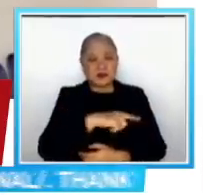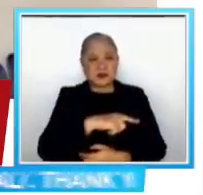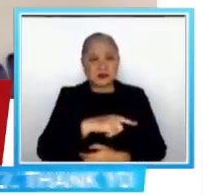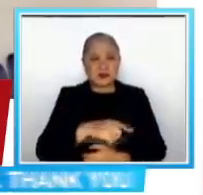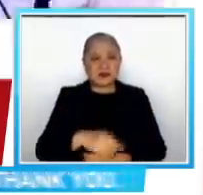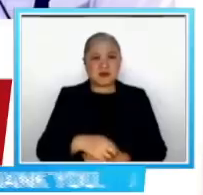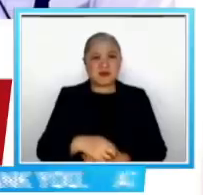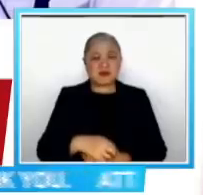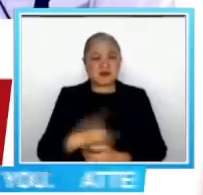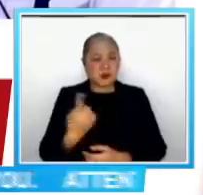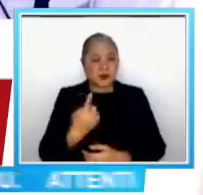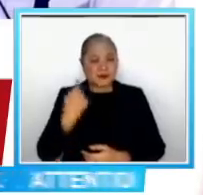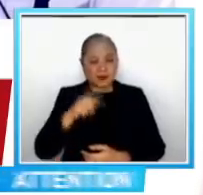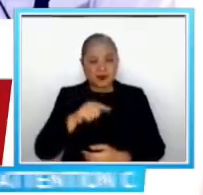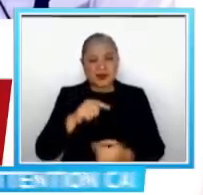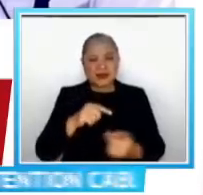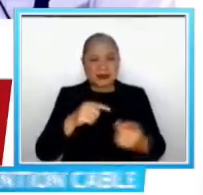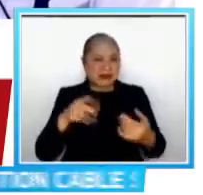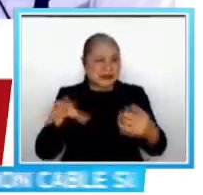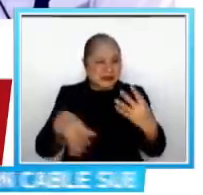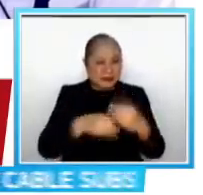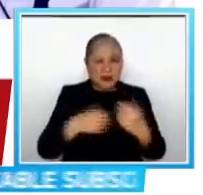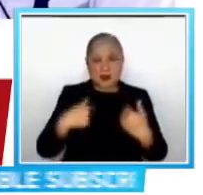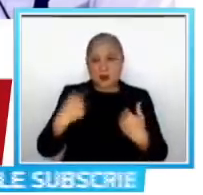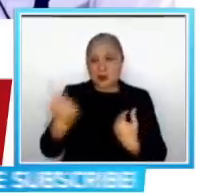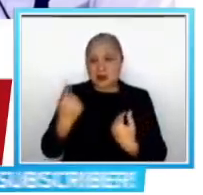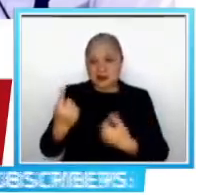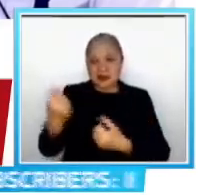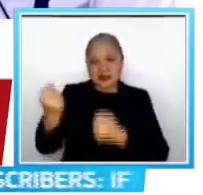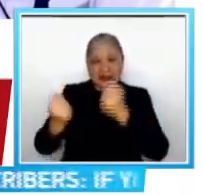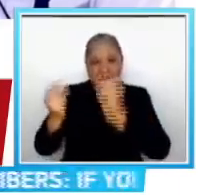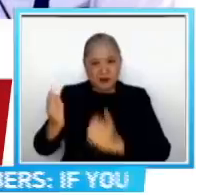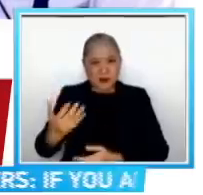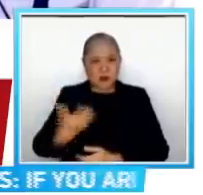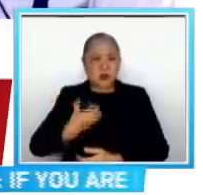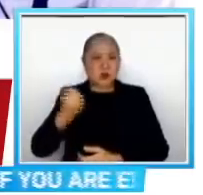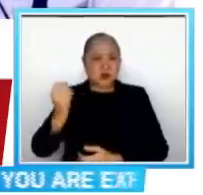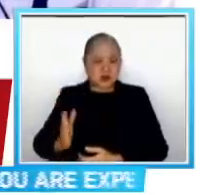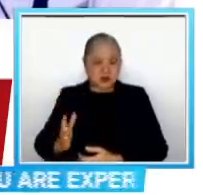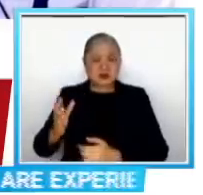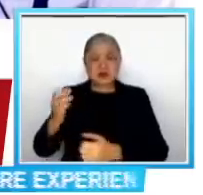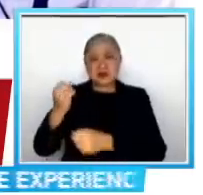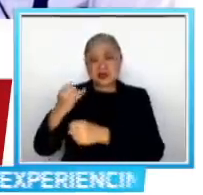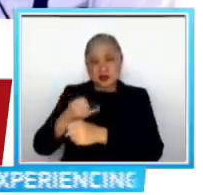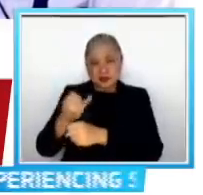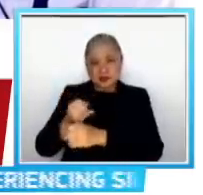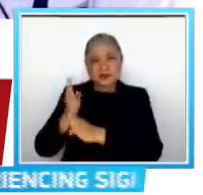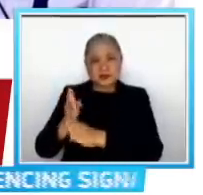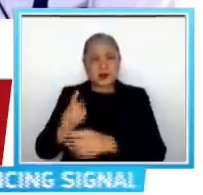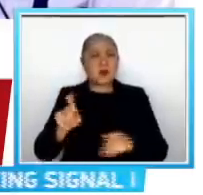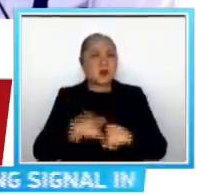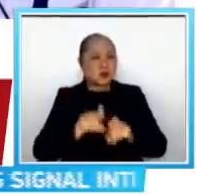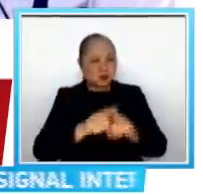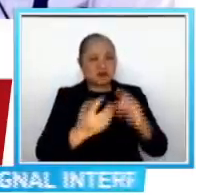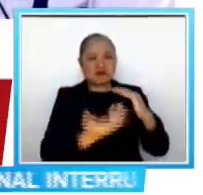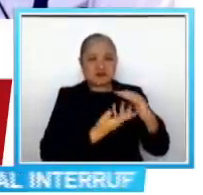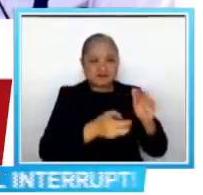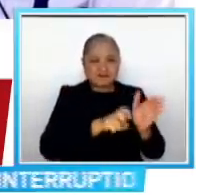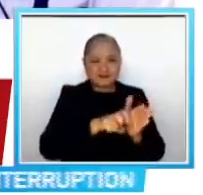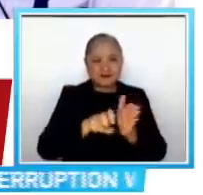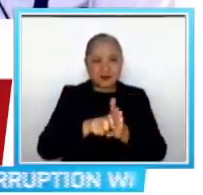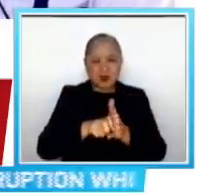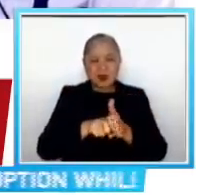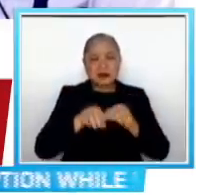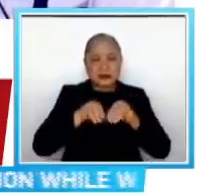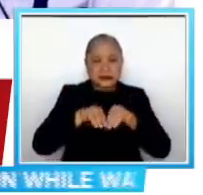po kasi sa equation po natin Hindi lang naman po yung operators and drivers Pati na po yung mga commuters po At yung domino effect na